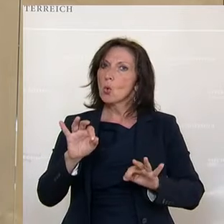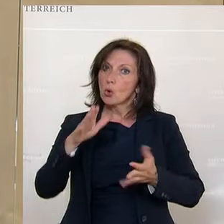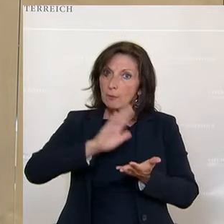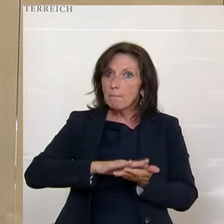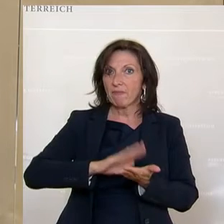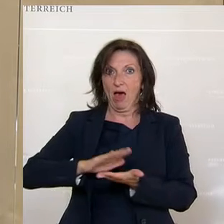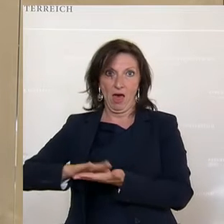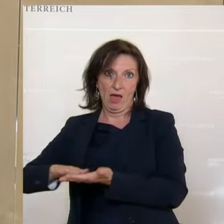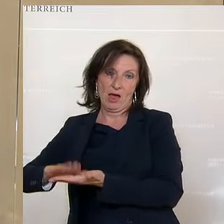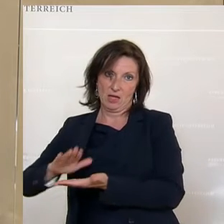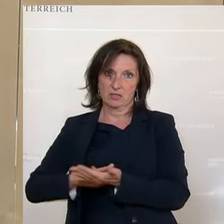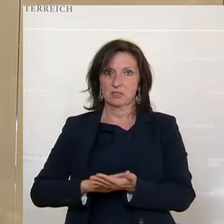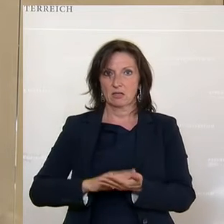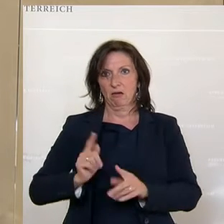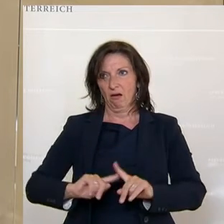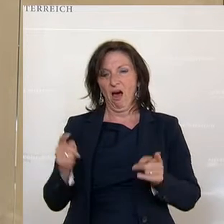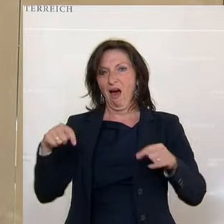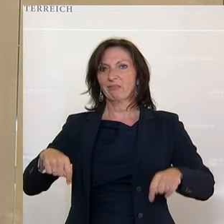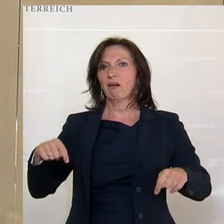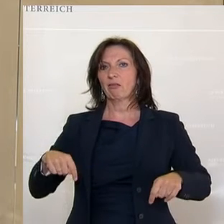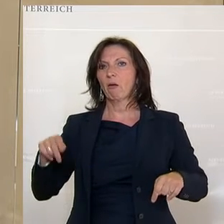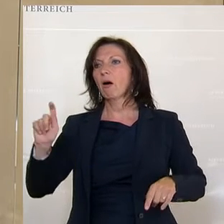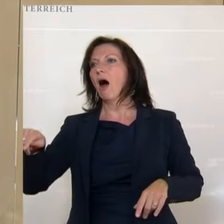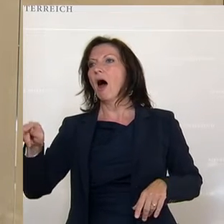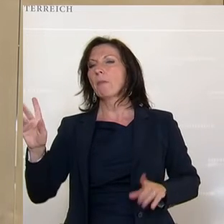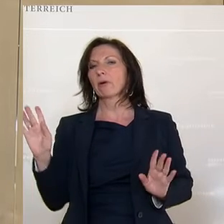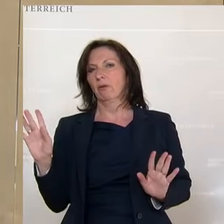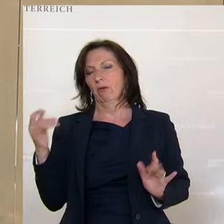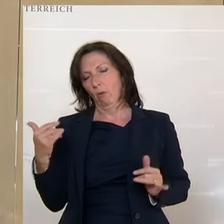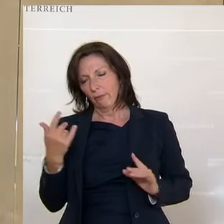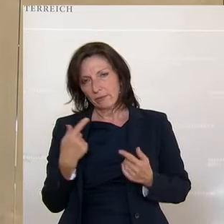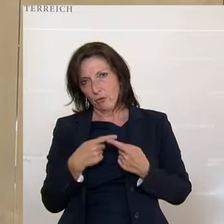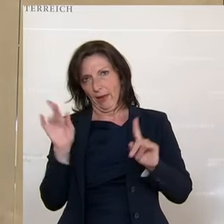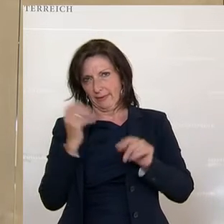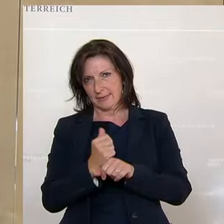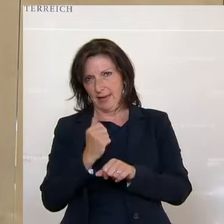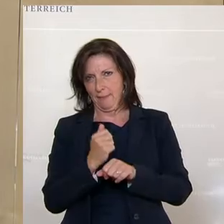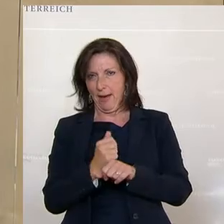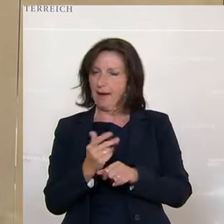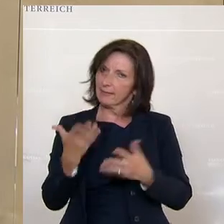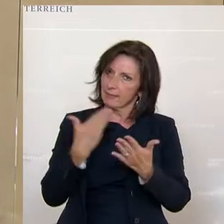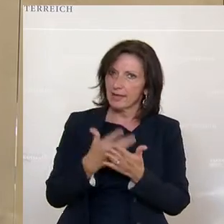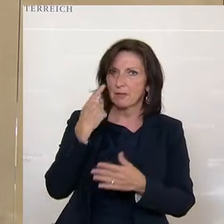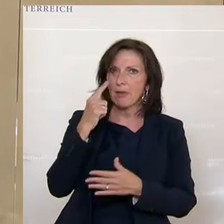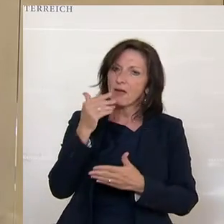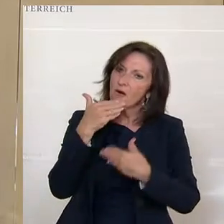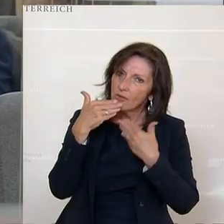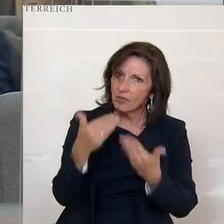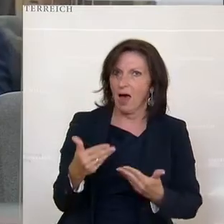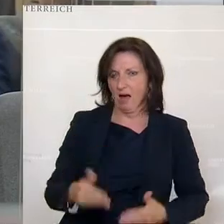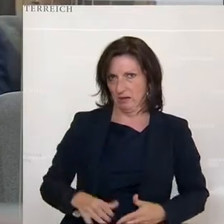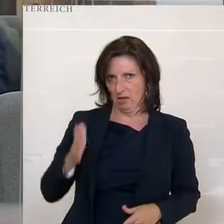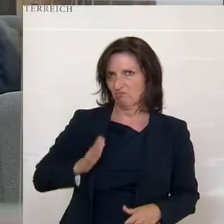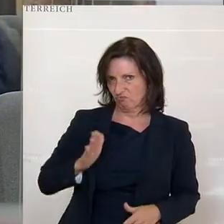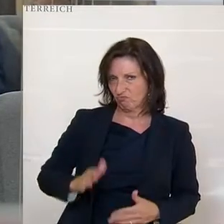Gegensatz zu dem, was manche andere hier in diesem Haus hier heute schon bereits abgeliefert haben. Und auch dafür ein großes Dankeschön in diesem